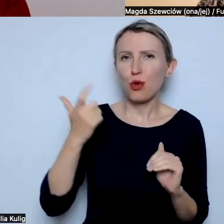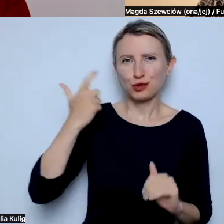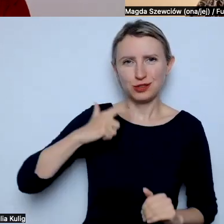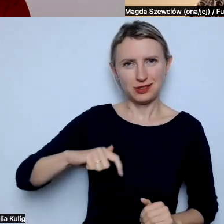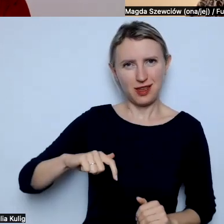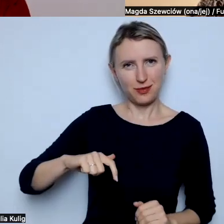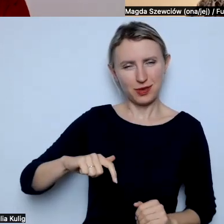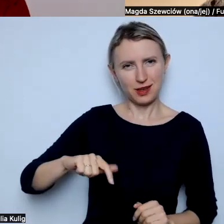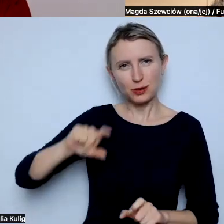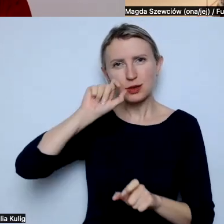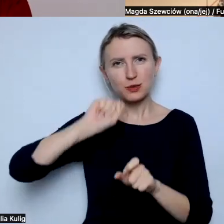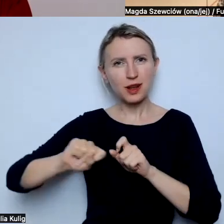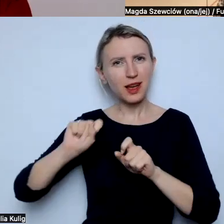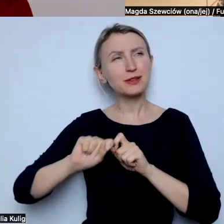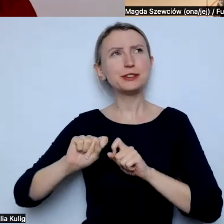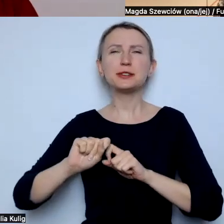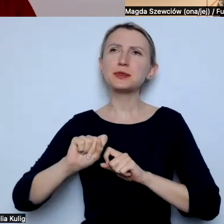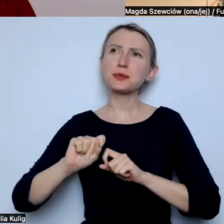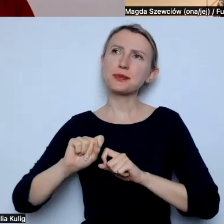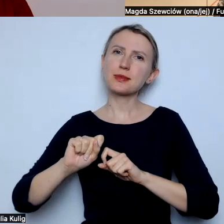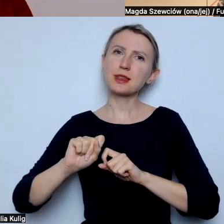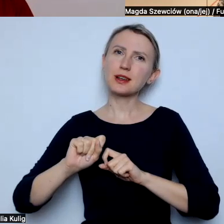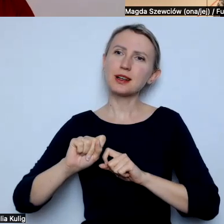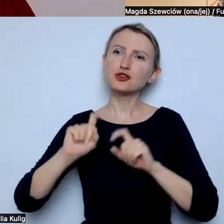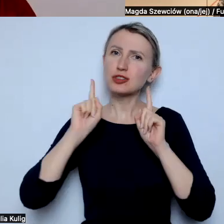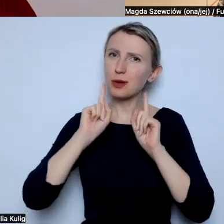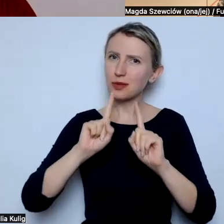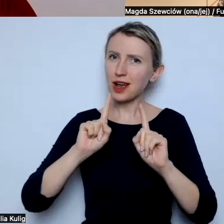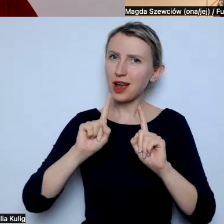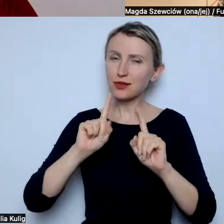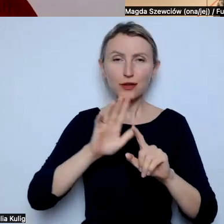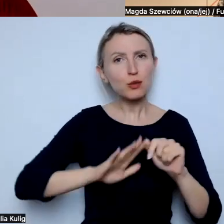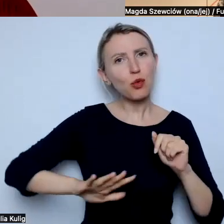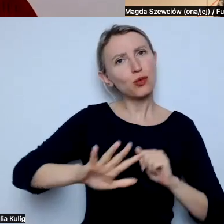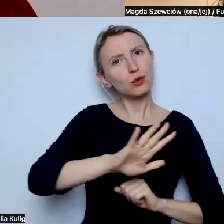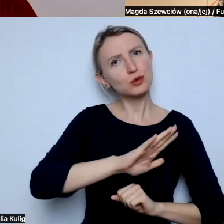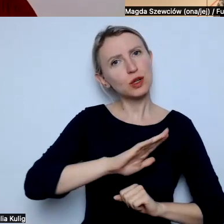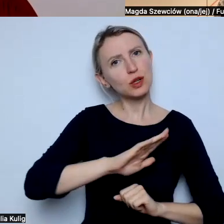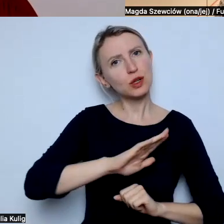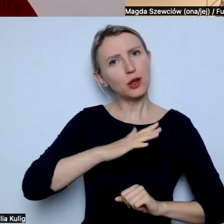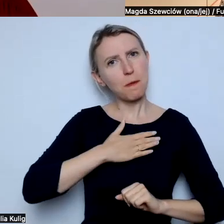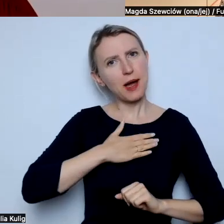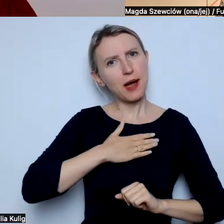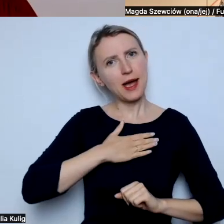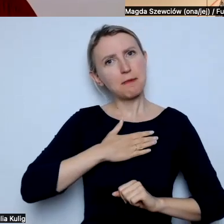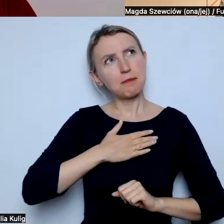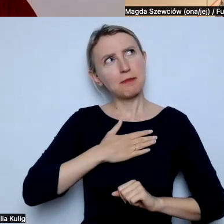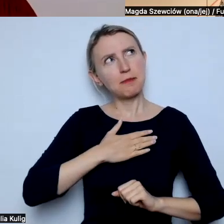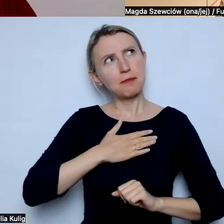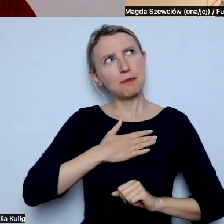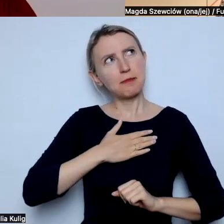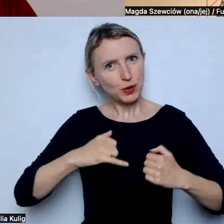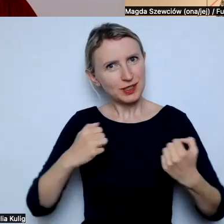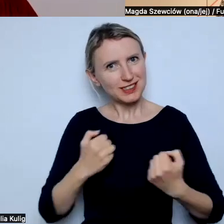ewaluacji, czy naprawdę w tym środowisku, tym otoczeniu mam siłę działać i coś